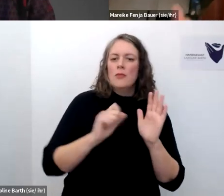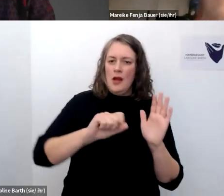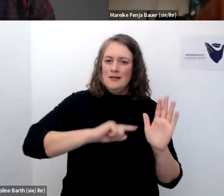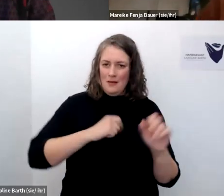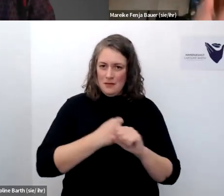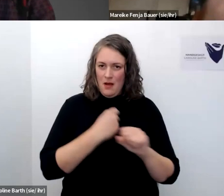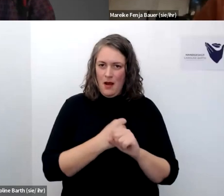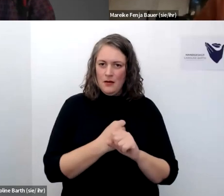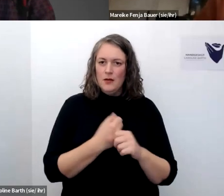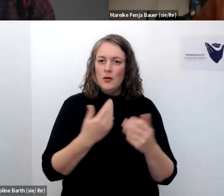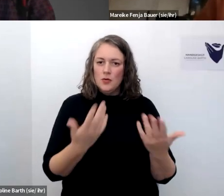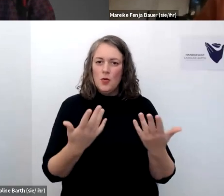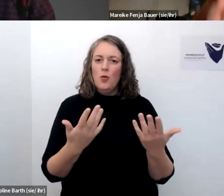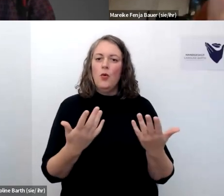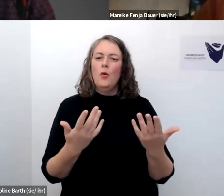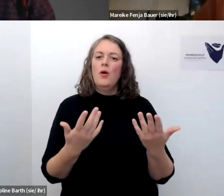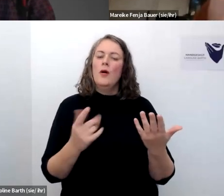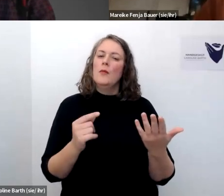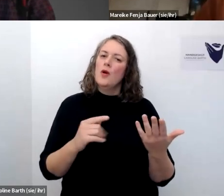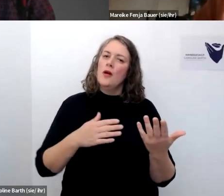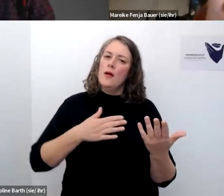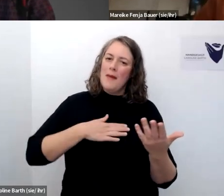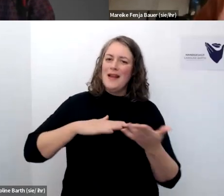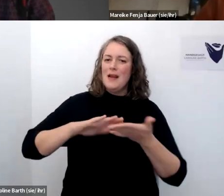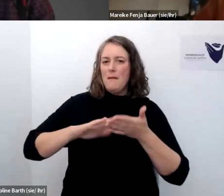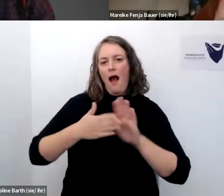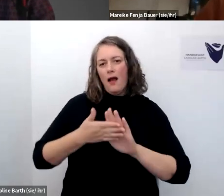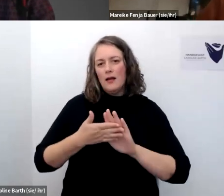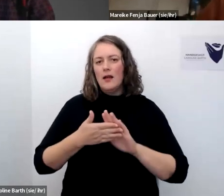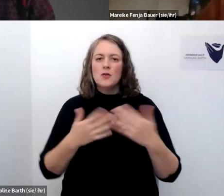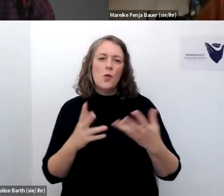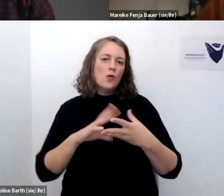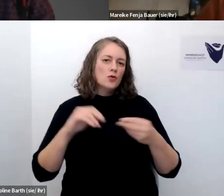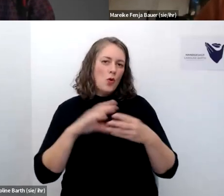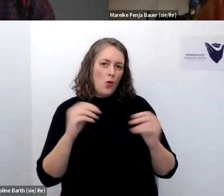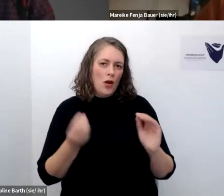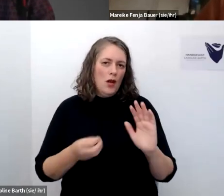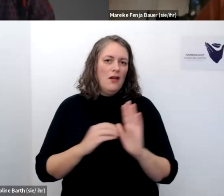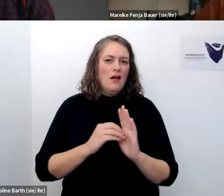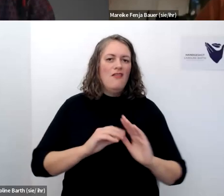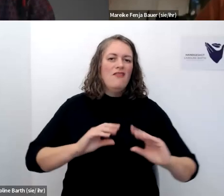nutzerin und daraus kann ich dann sozusagen meine praktik wie ich diese stories verwende eben